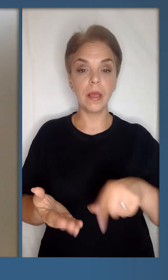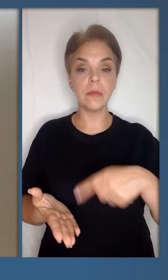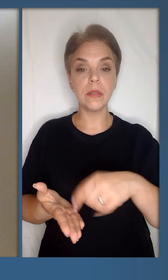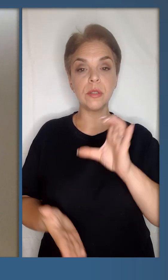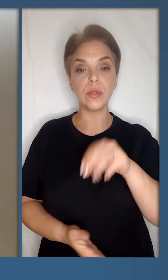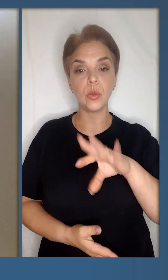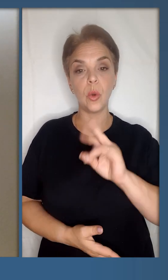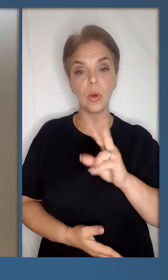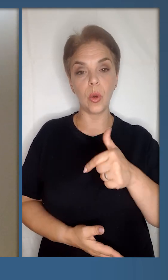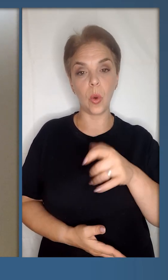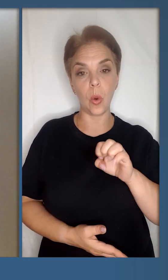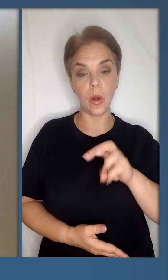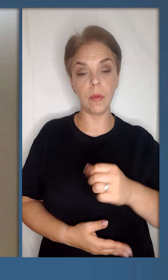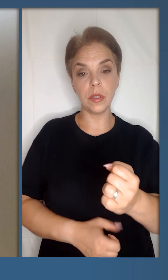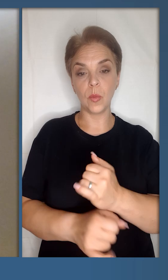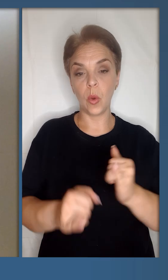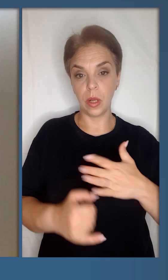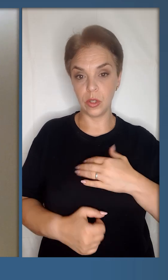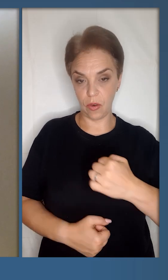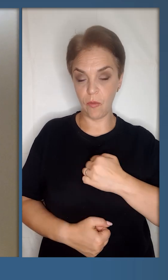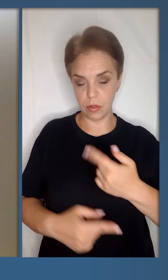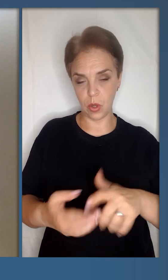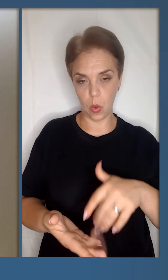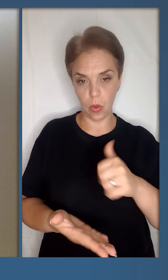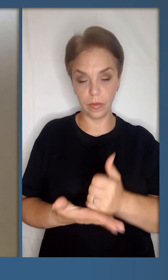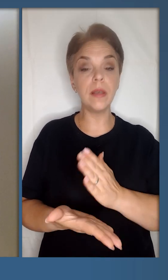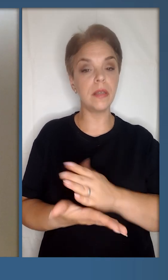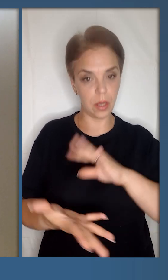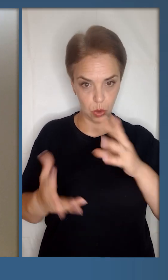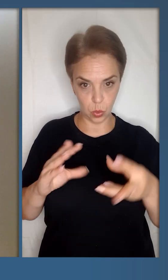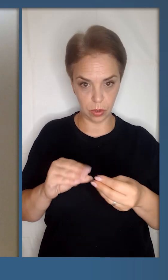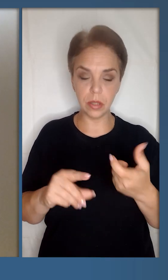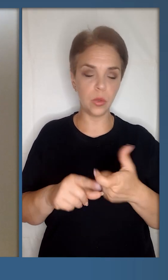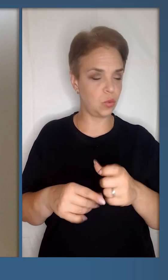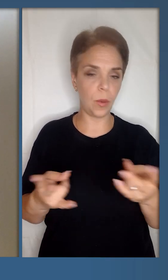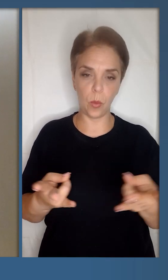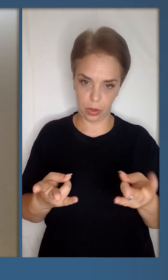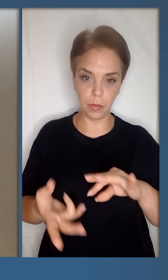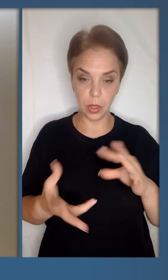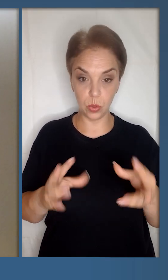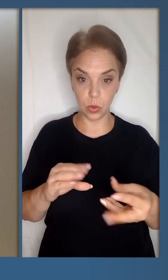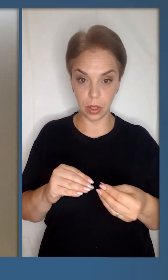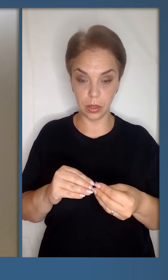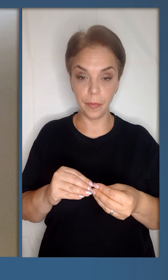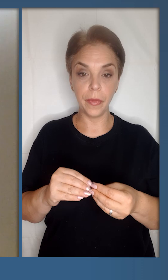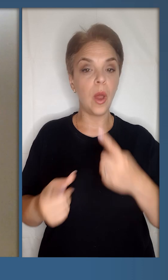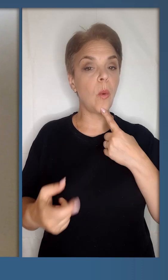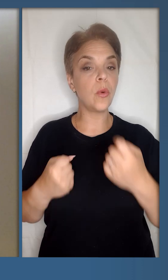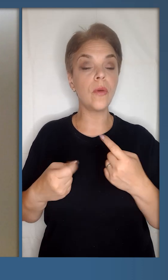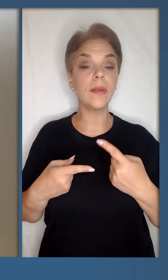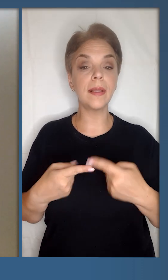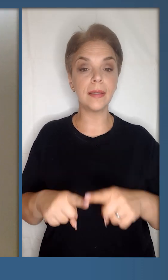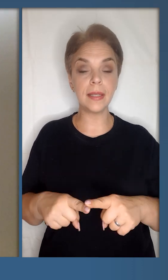Стокгольмі. Зброя для наших воїнів – це головне. Є результати, і це дуже потрібні результати. Бронєвана